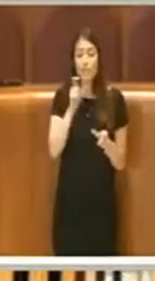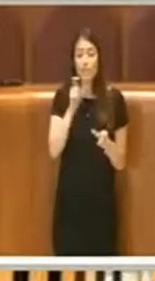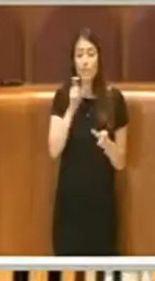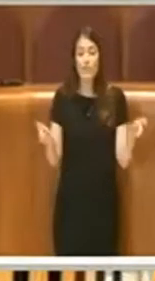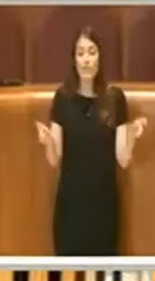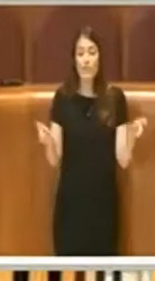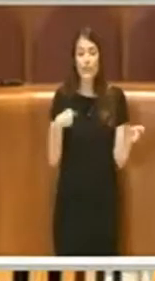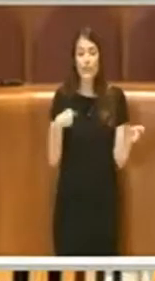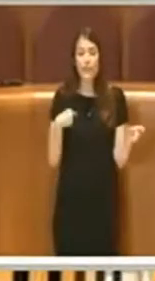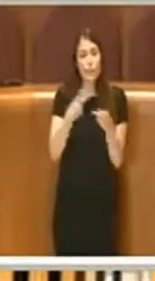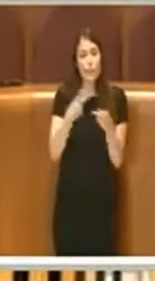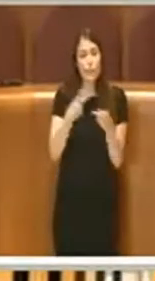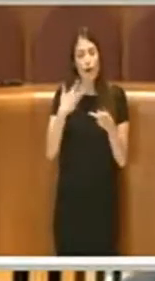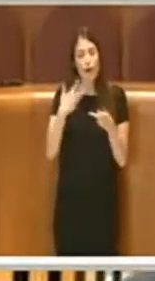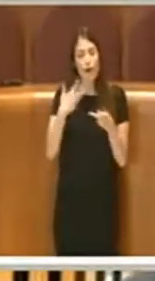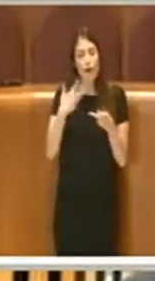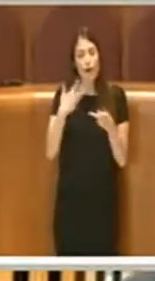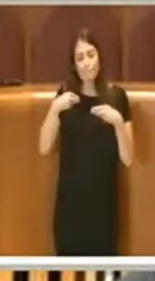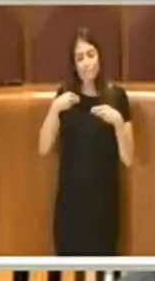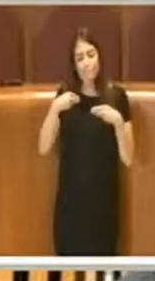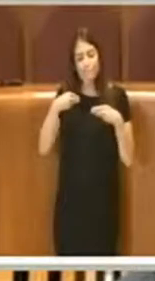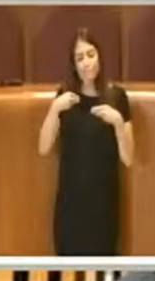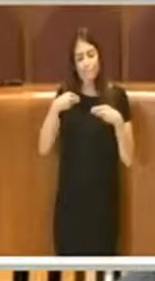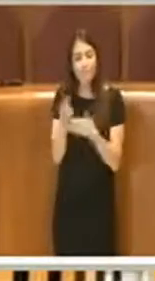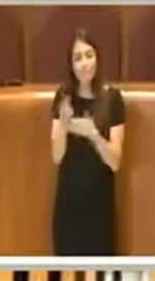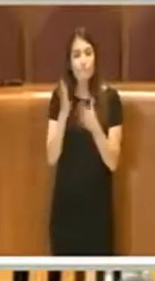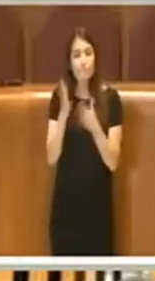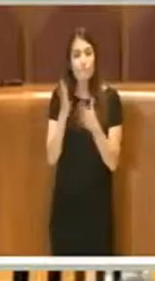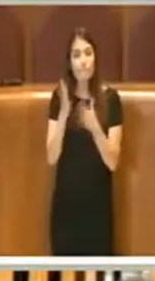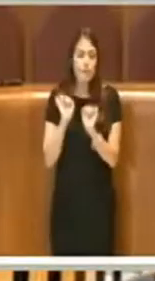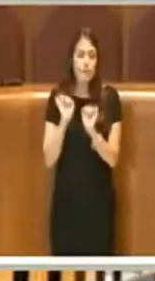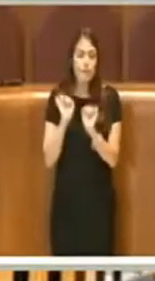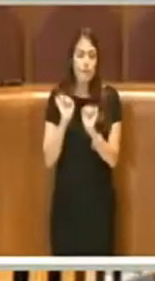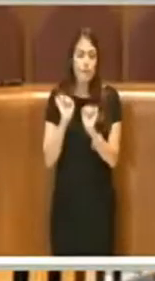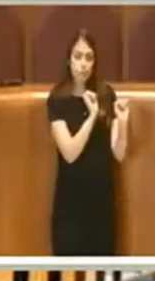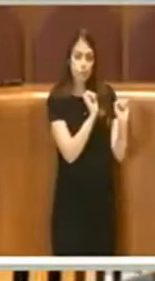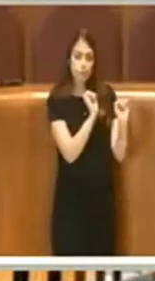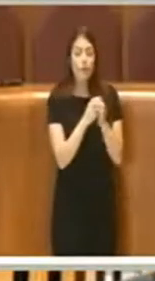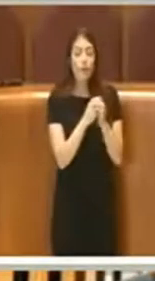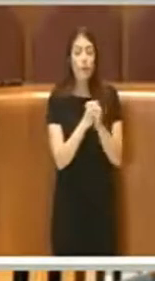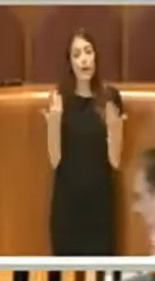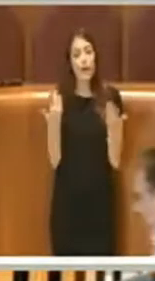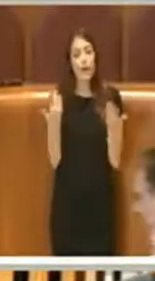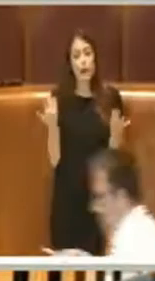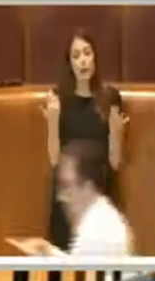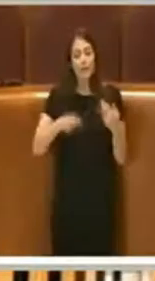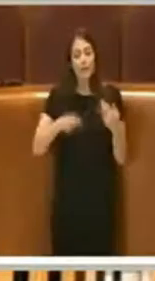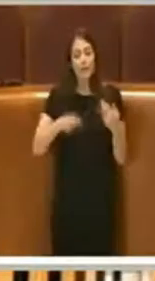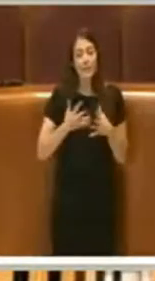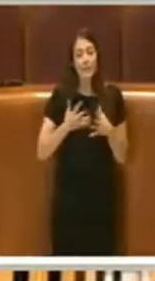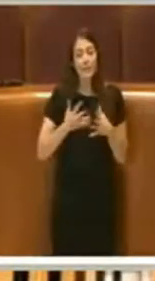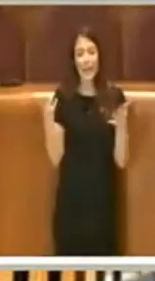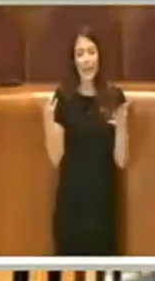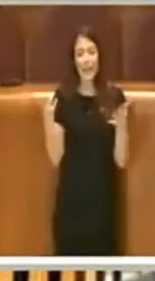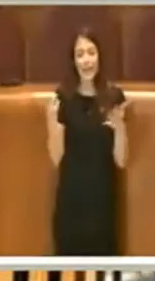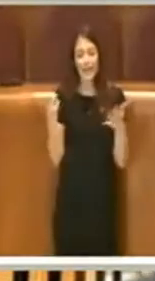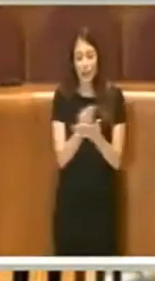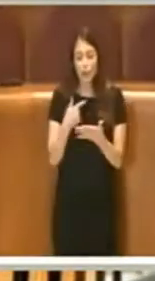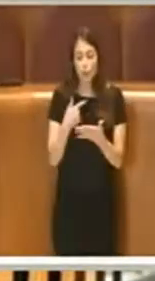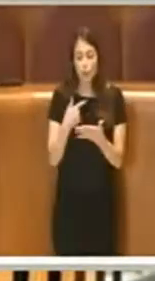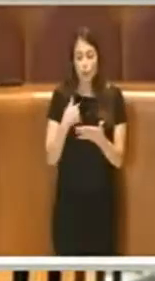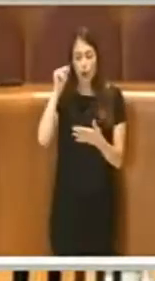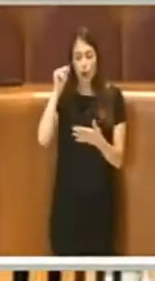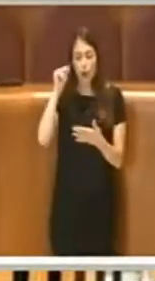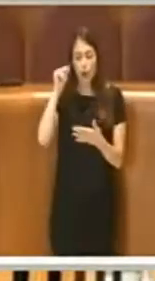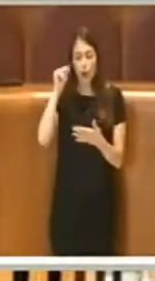tentato di partecipare a questo progetto ma gli è stato impedito. Quindi questo grande progetto non lo conosce